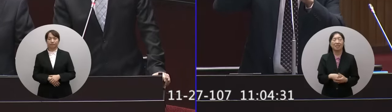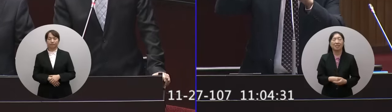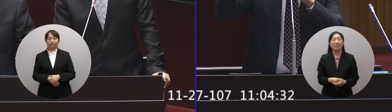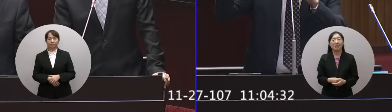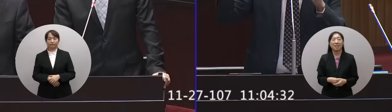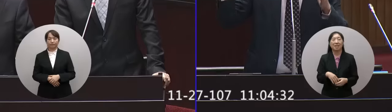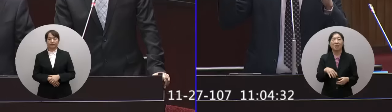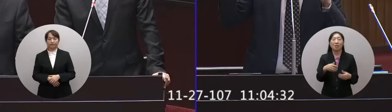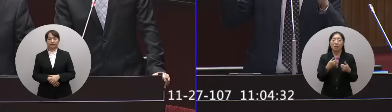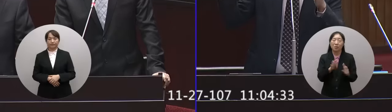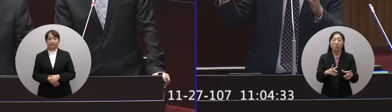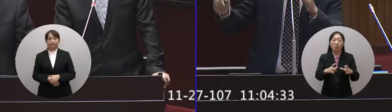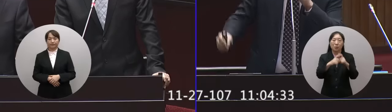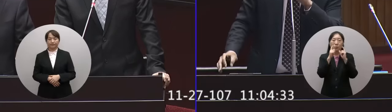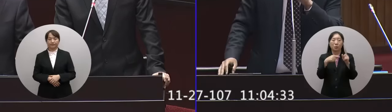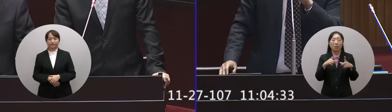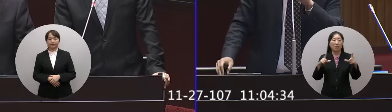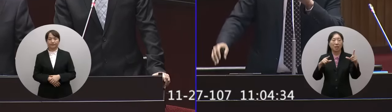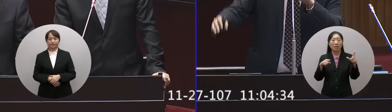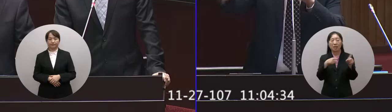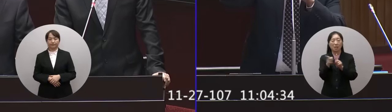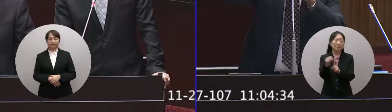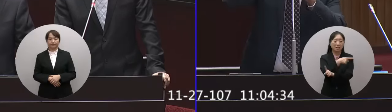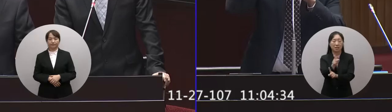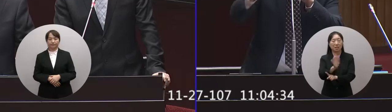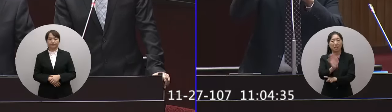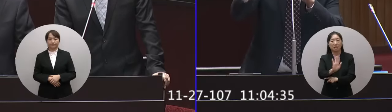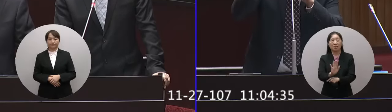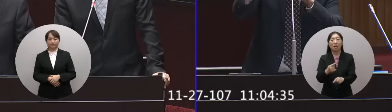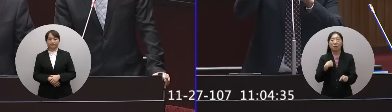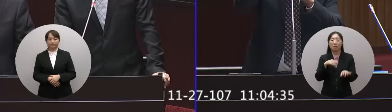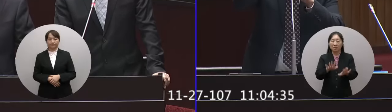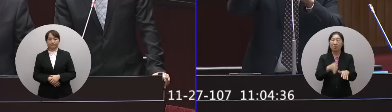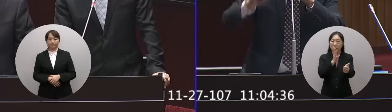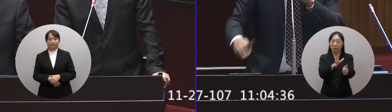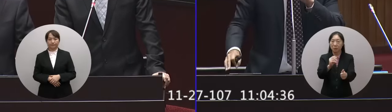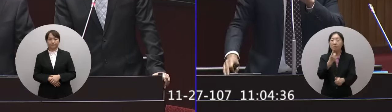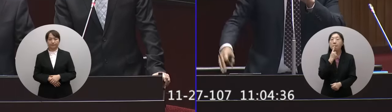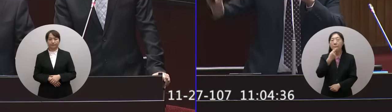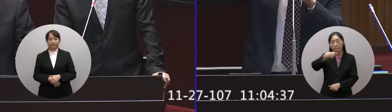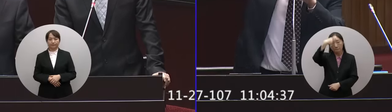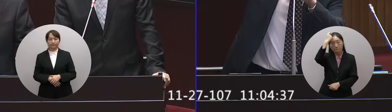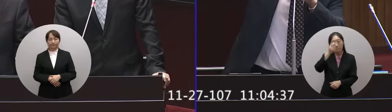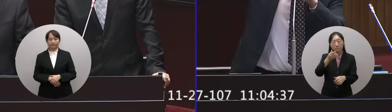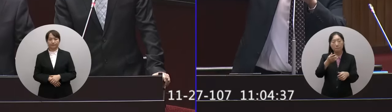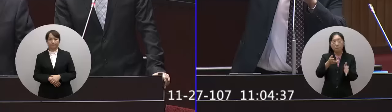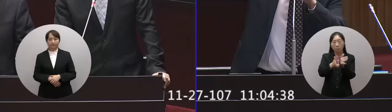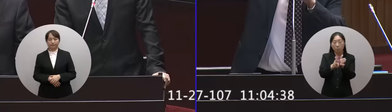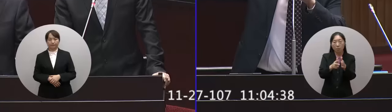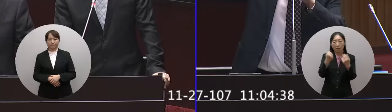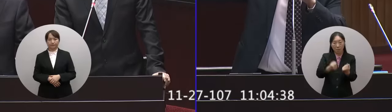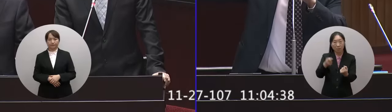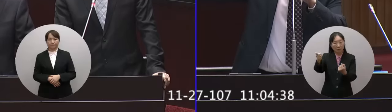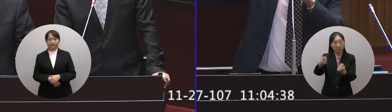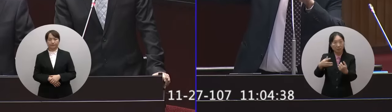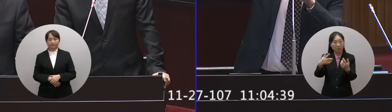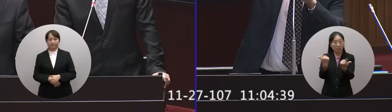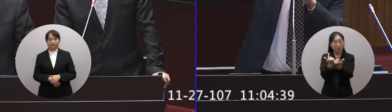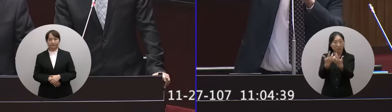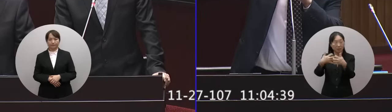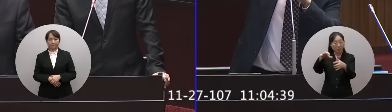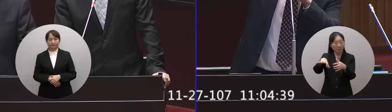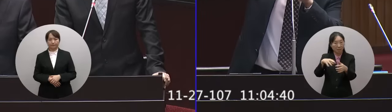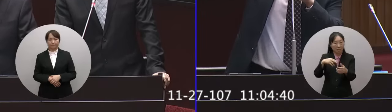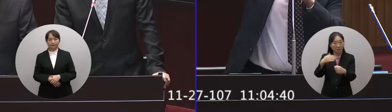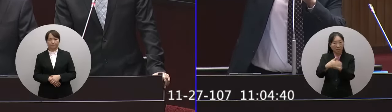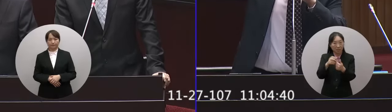回答一些雞鴻鴨獎自己我說有沒有任何Pyoma的車子不是這次的事故車啊這次